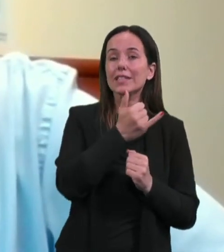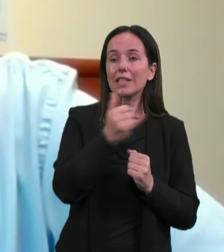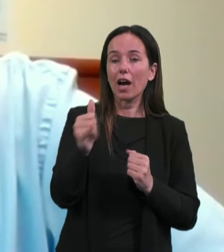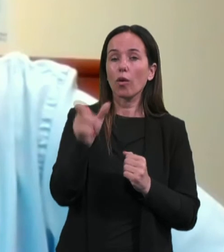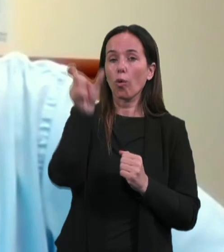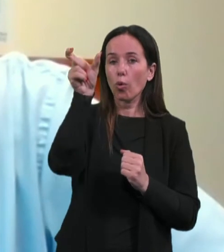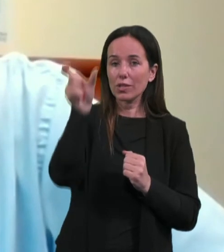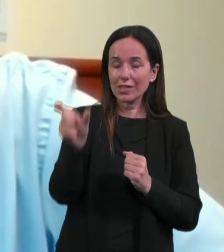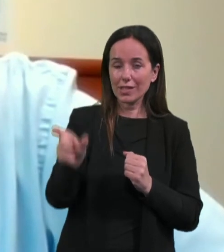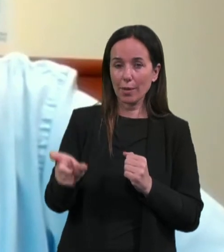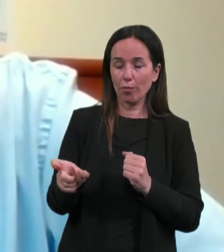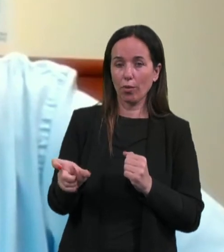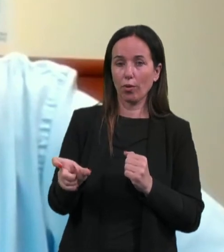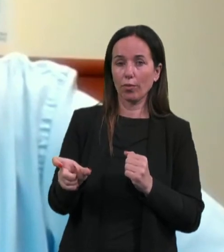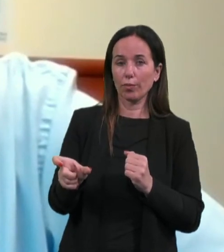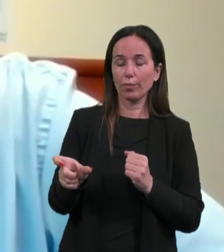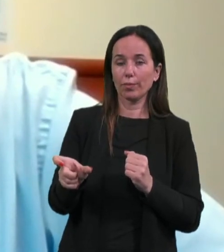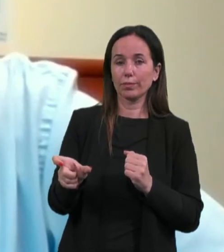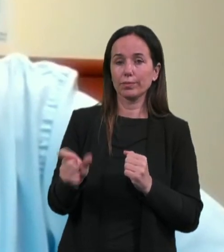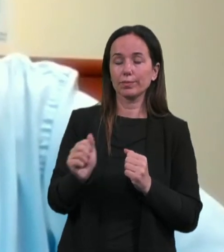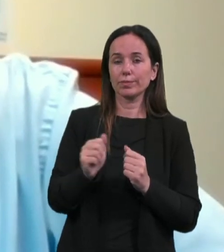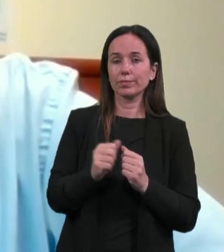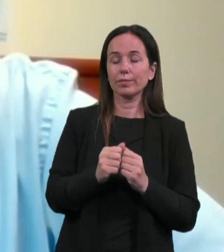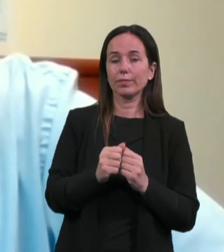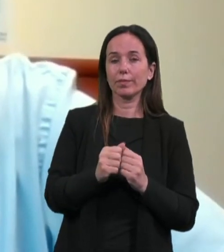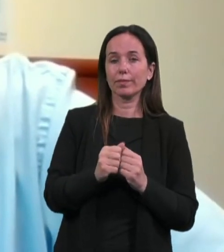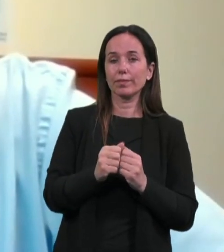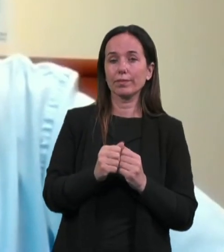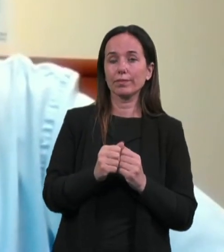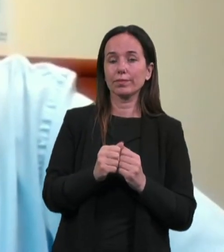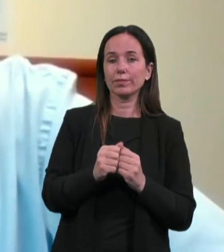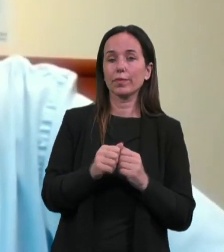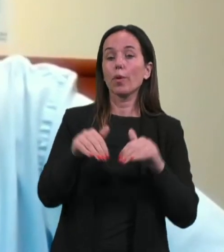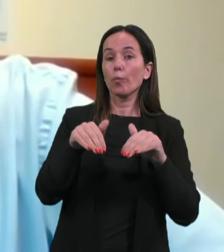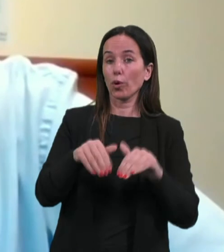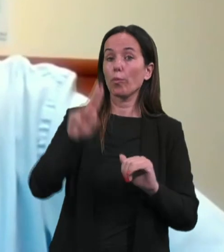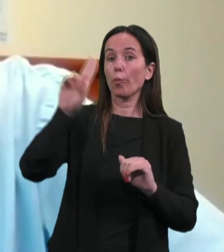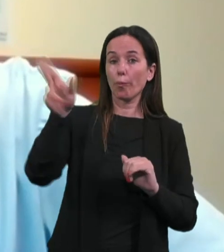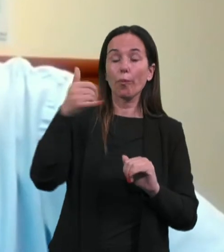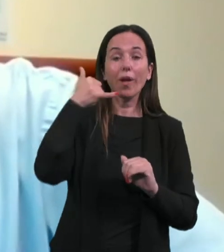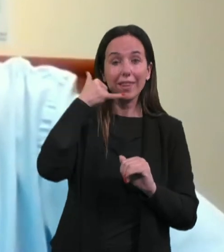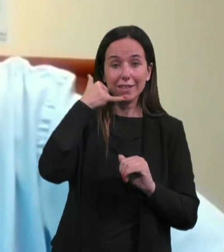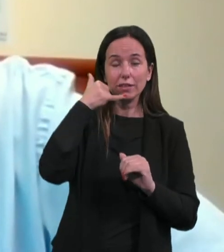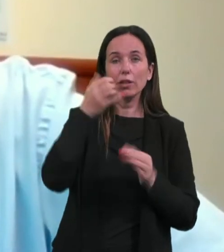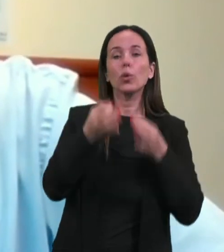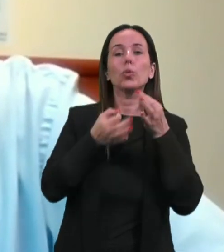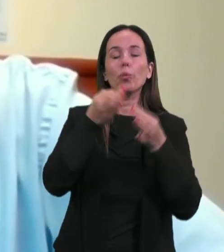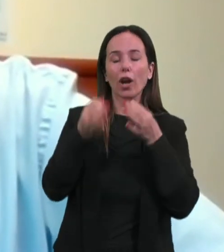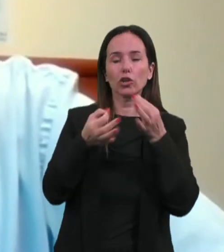se pravi, občana poklicati in ga vprašati.